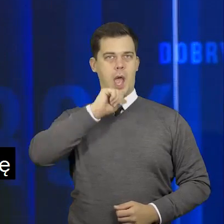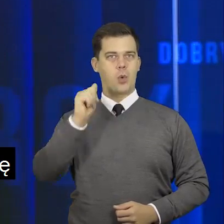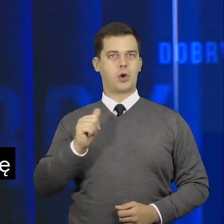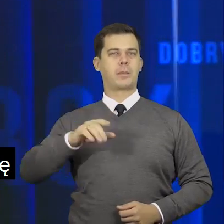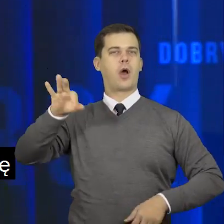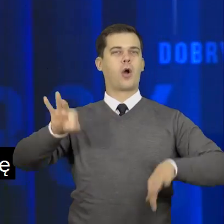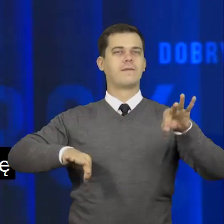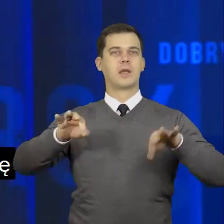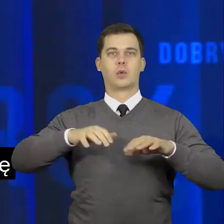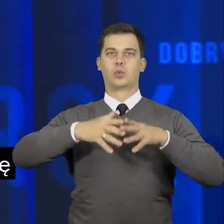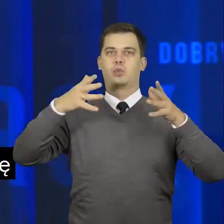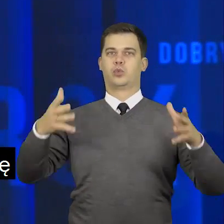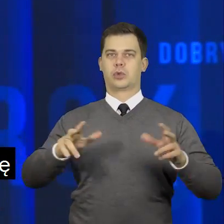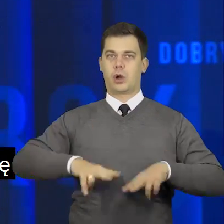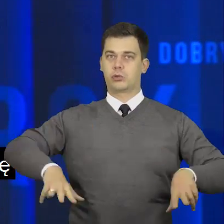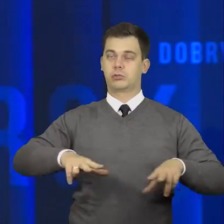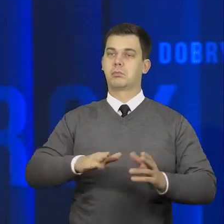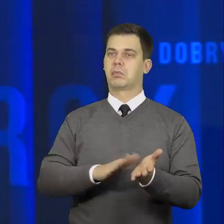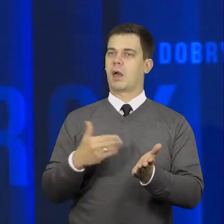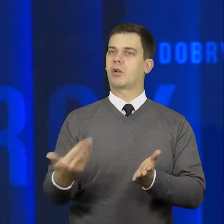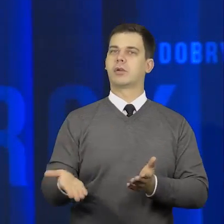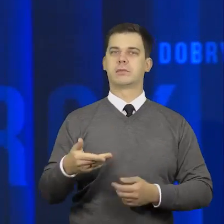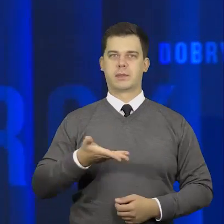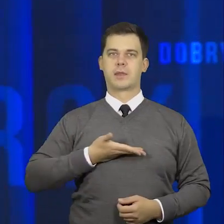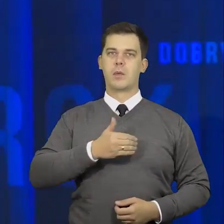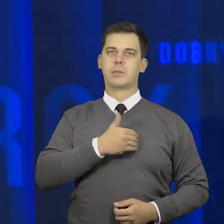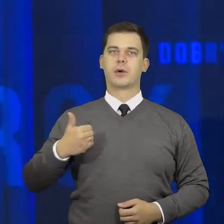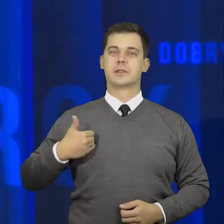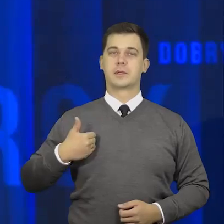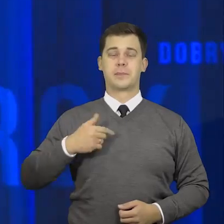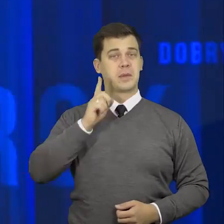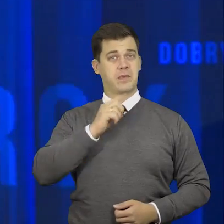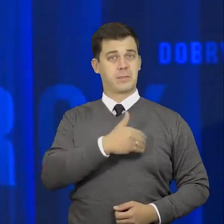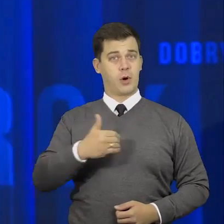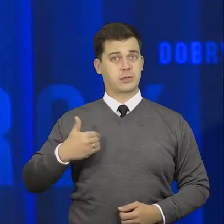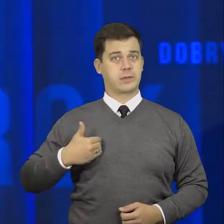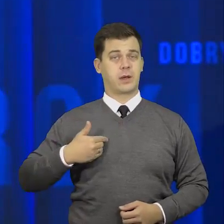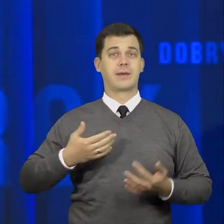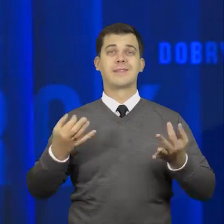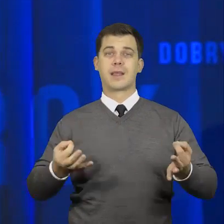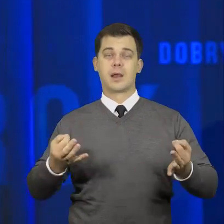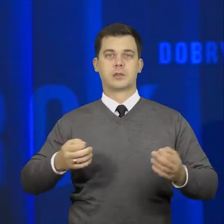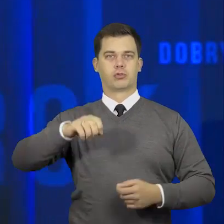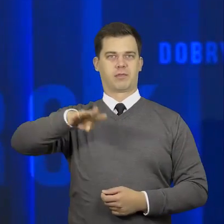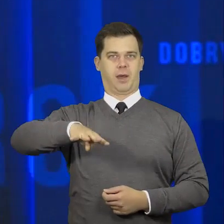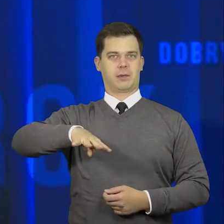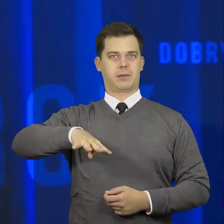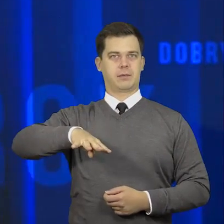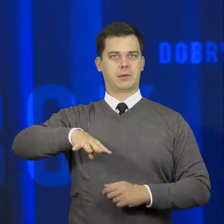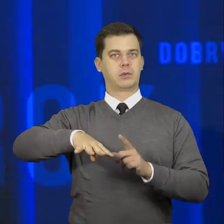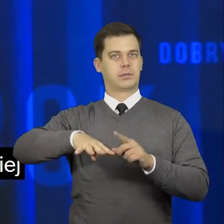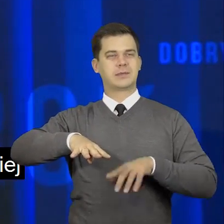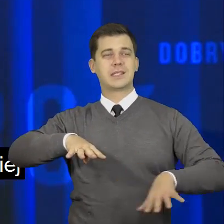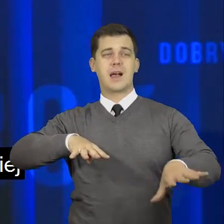Europejskiej Konfederacji Dużych Rodzin. Warto wspomnieć, że Polska zajmuje obecnie czwarte